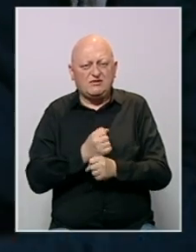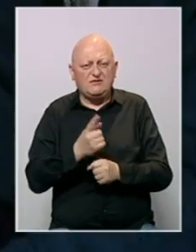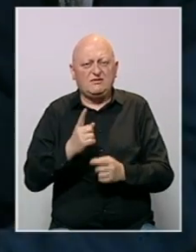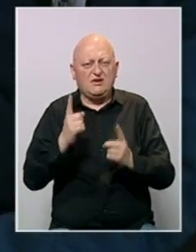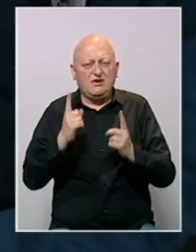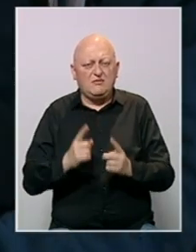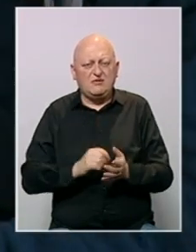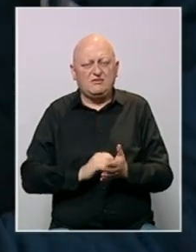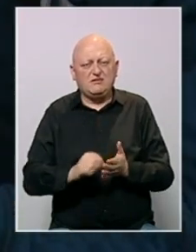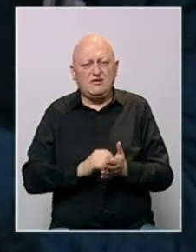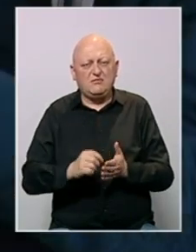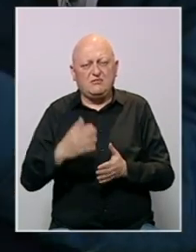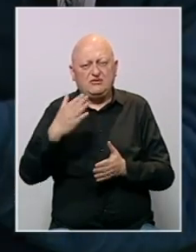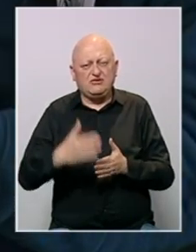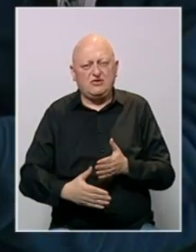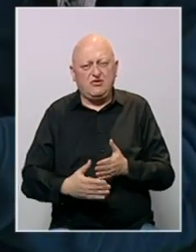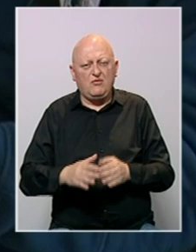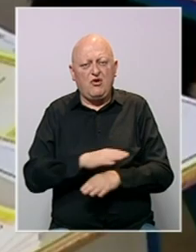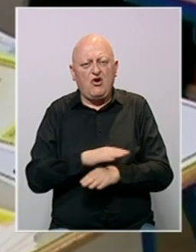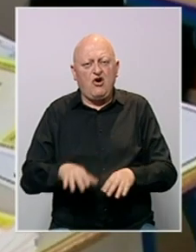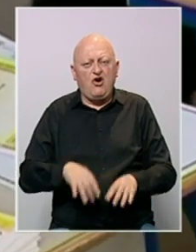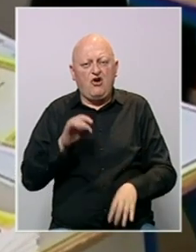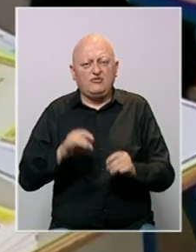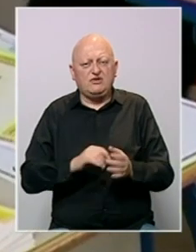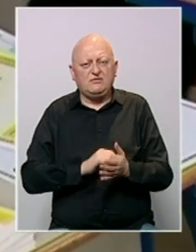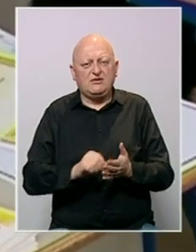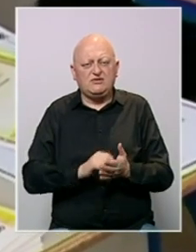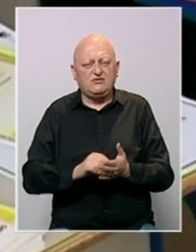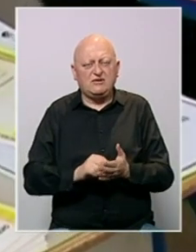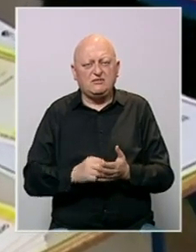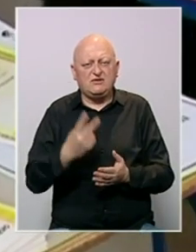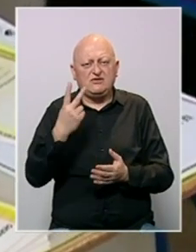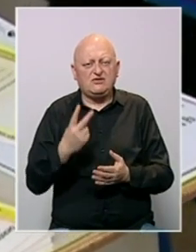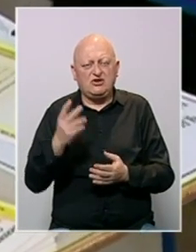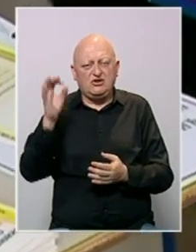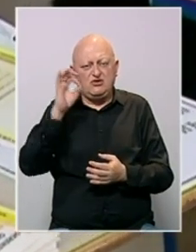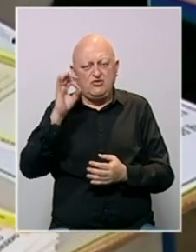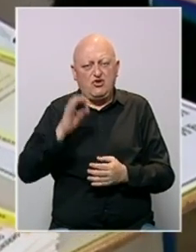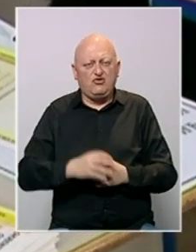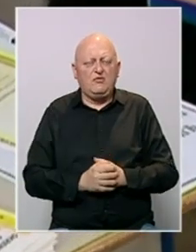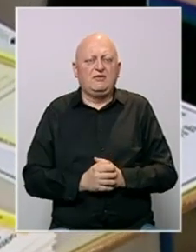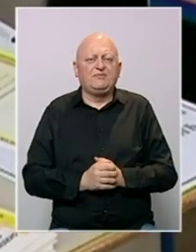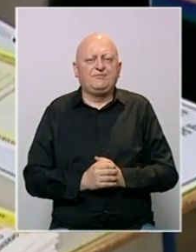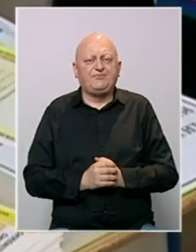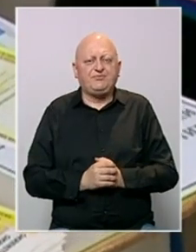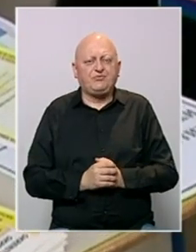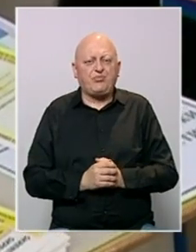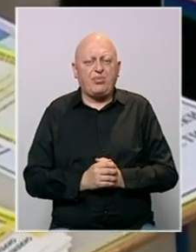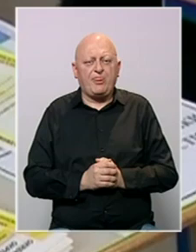Bosni i Hercegovine i predržavati se propisanih rokova. Opšti izbori raspisani su za 2. oktobar.